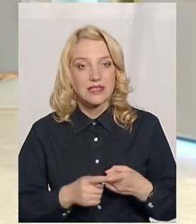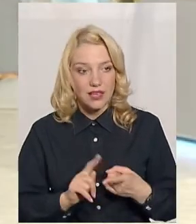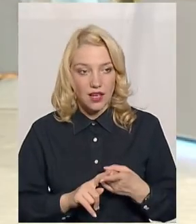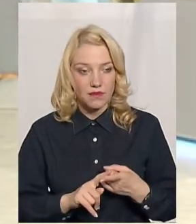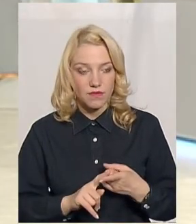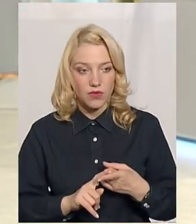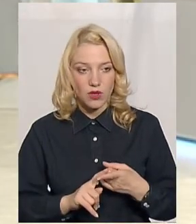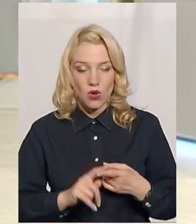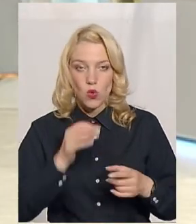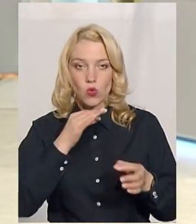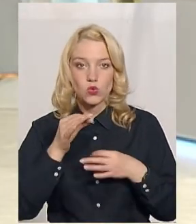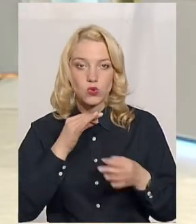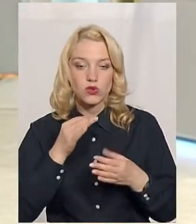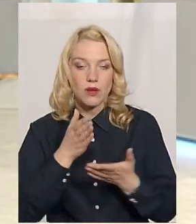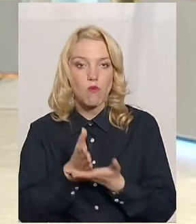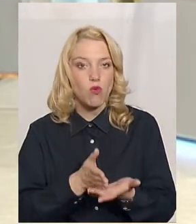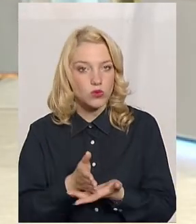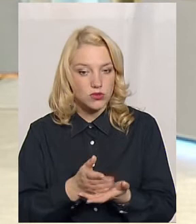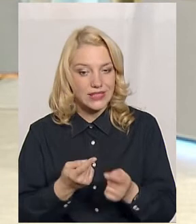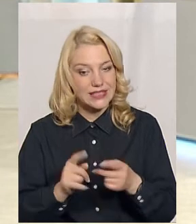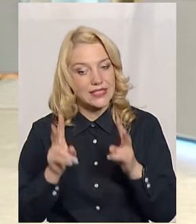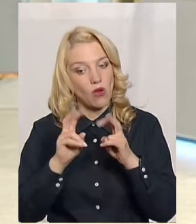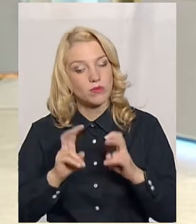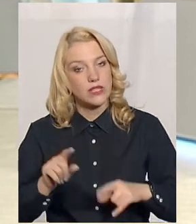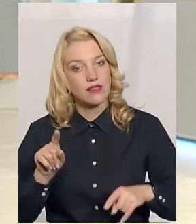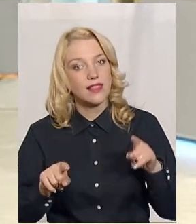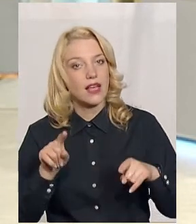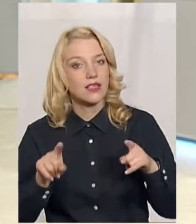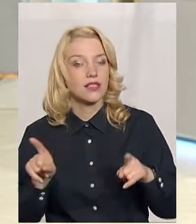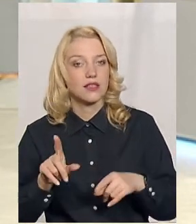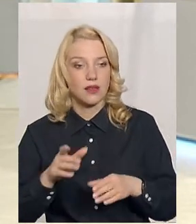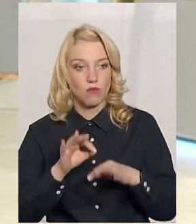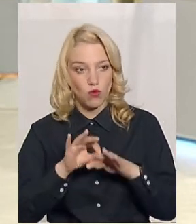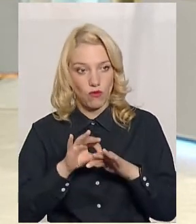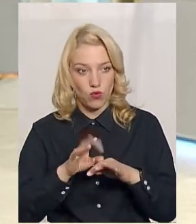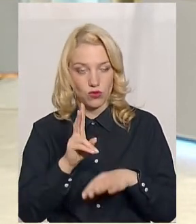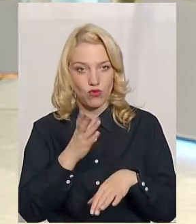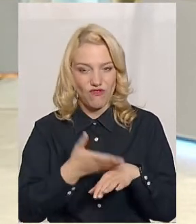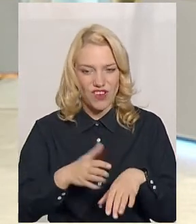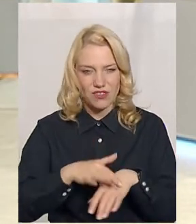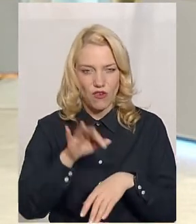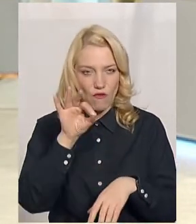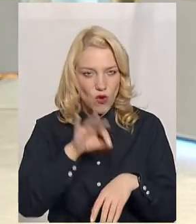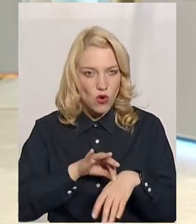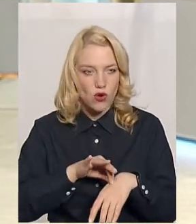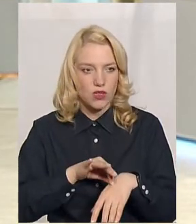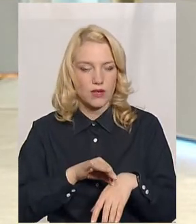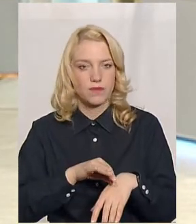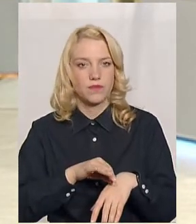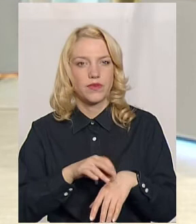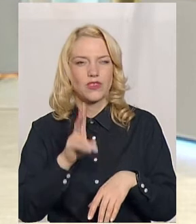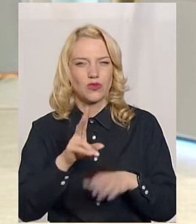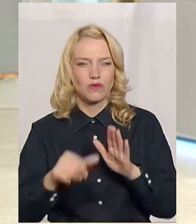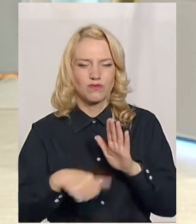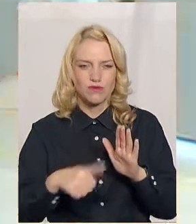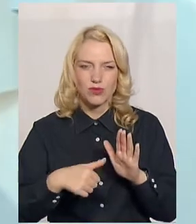Це консультаційні послуги, це обстеження деякі, які проводились пацієнтам важким, а соціальним,